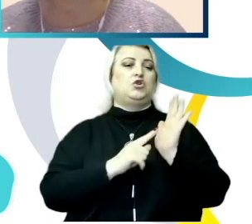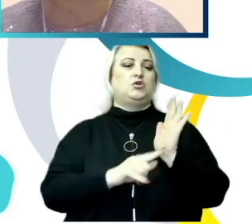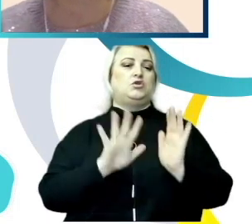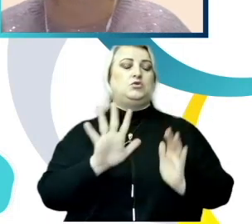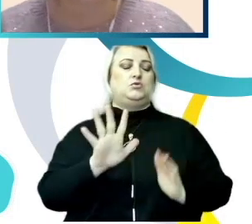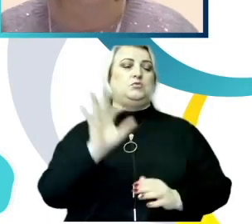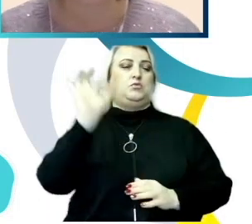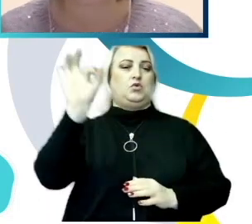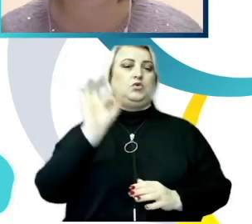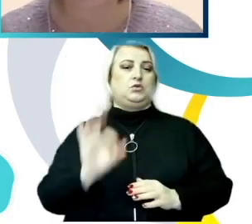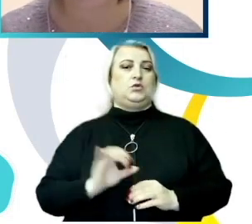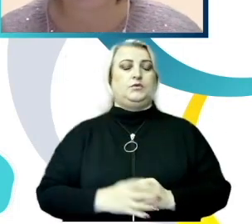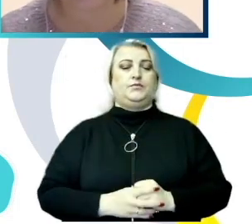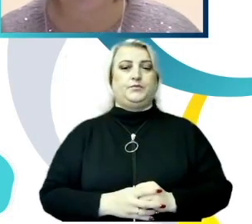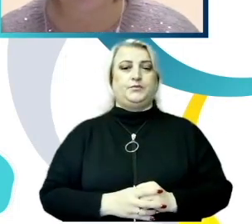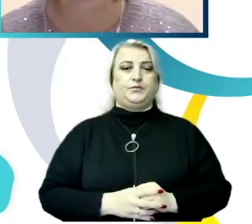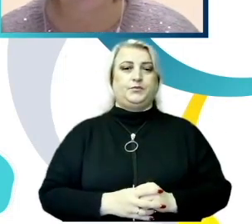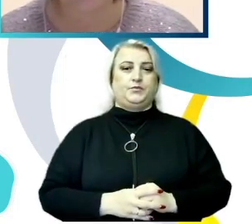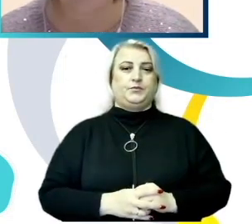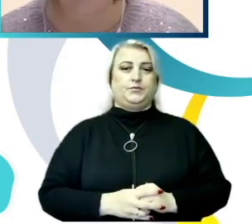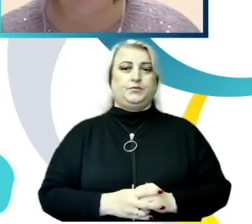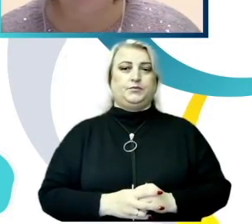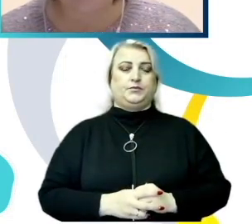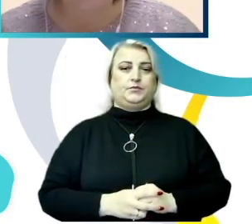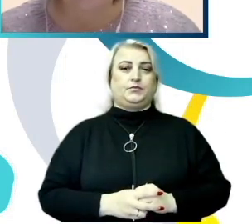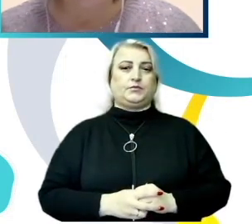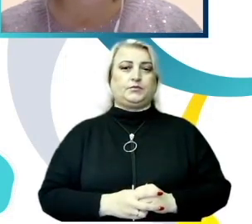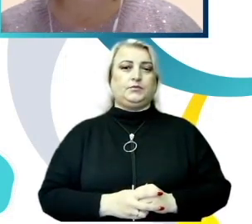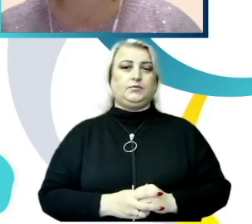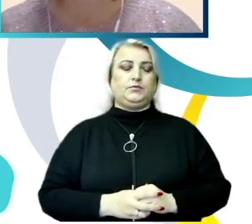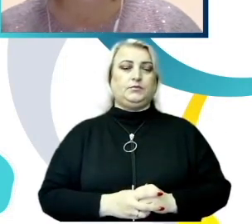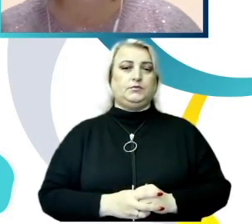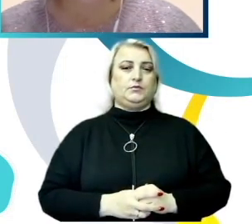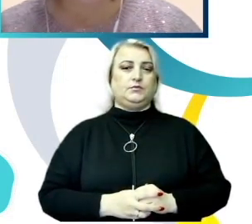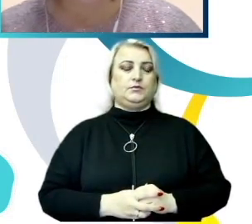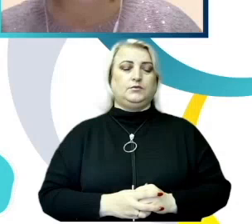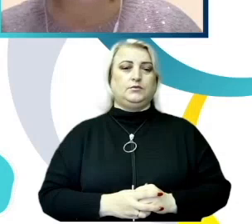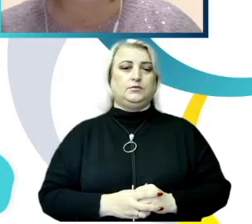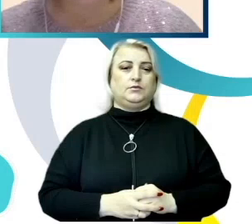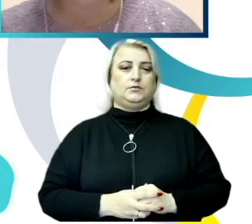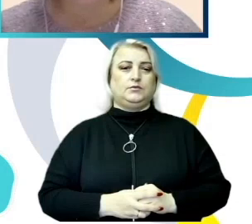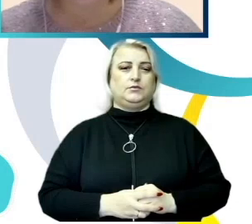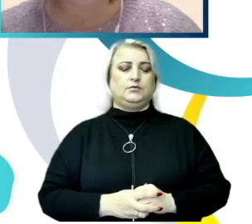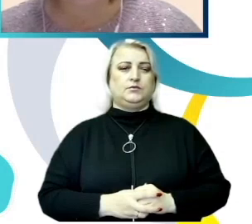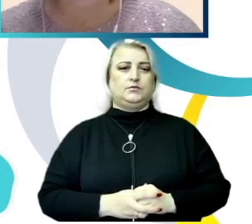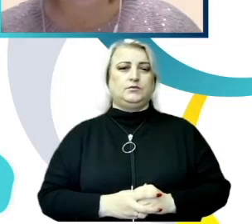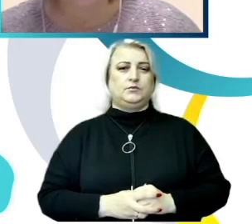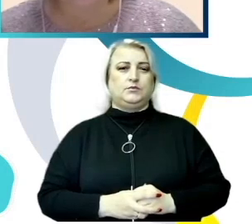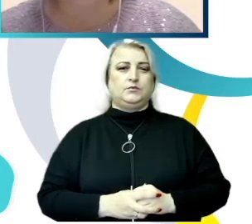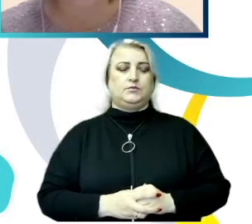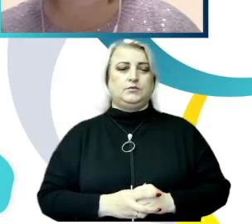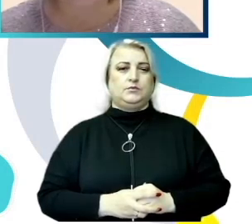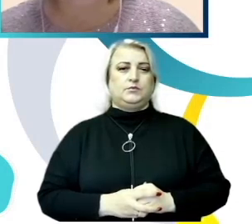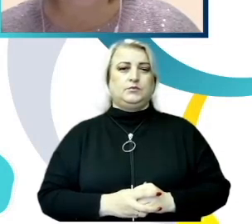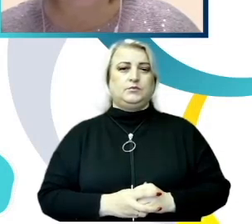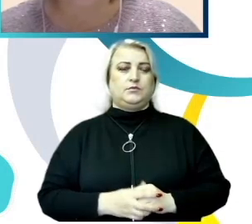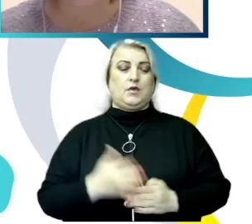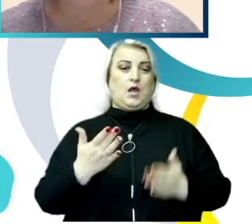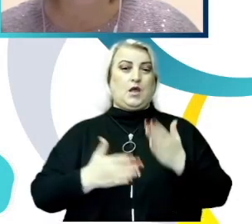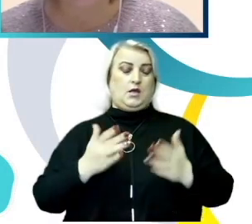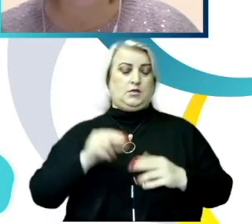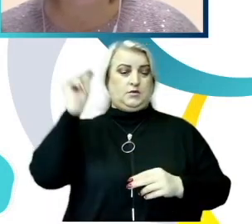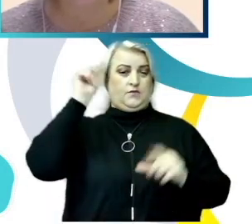,9% din rândul bărbaților. În situația în care ar fi supuși hărțuirii sexuale în instituția de învățământ,